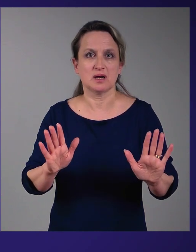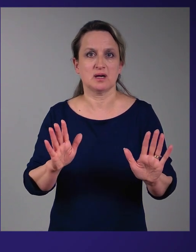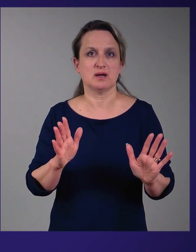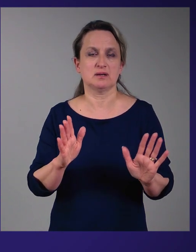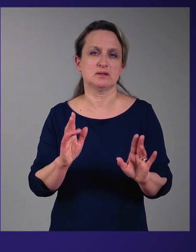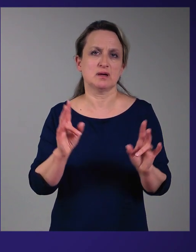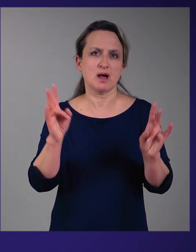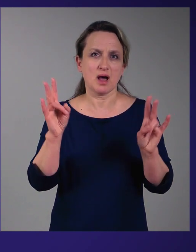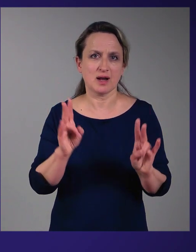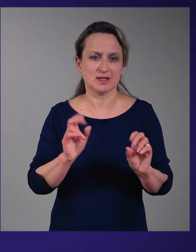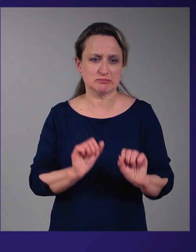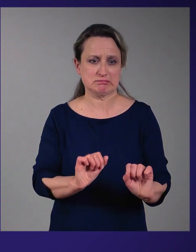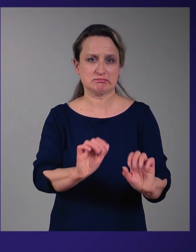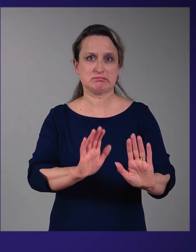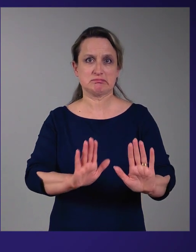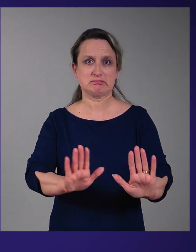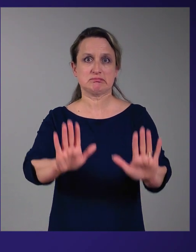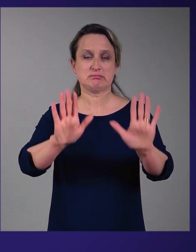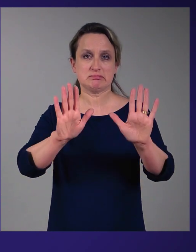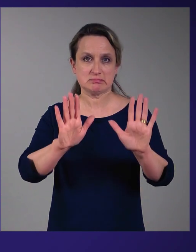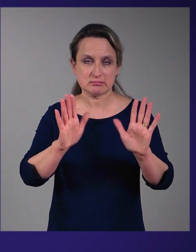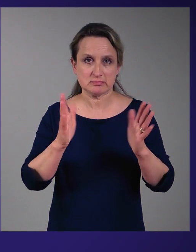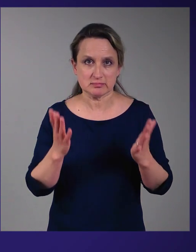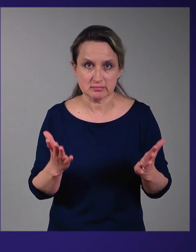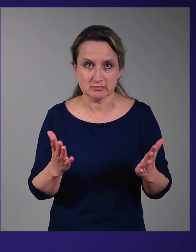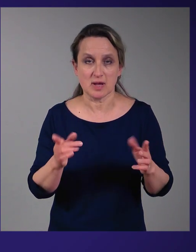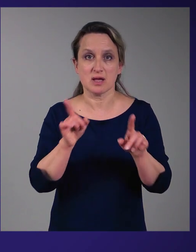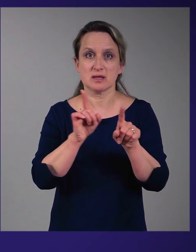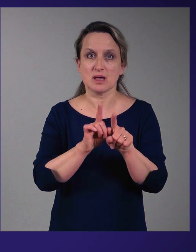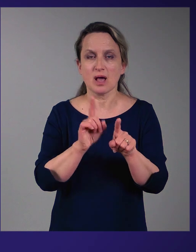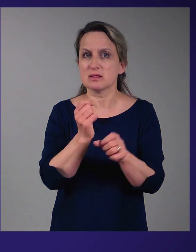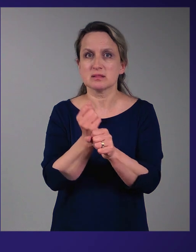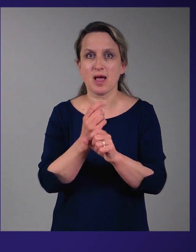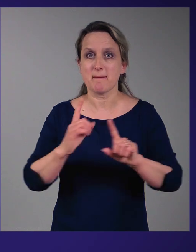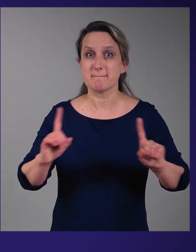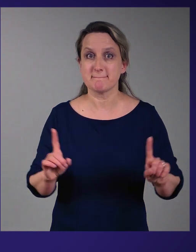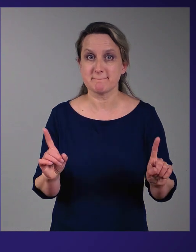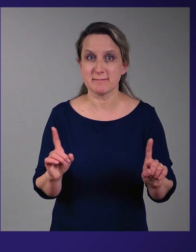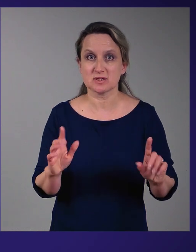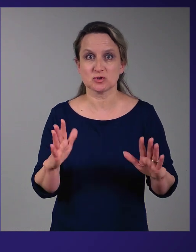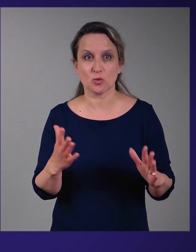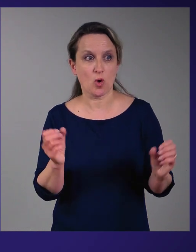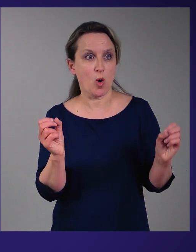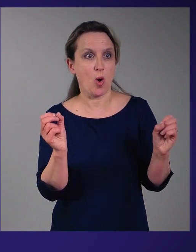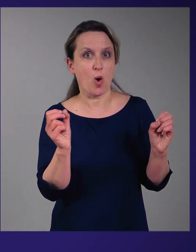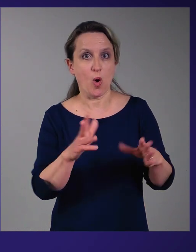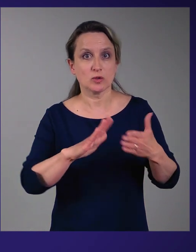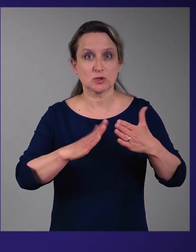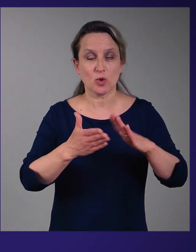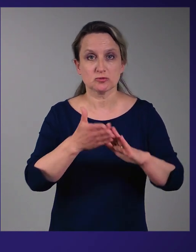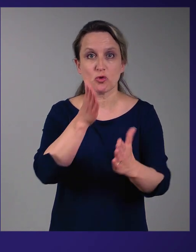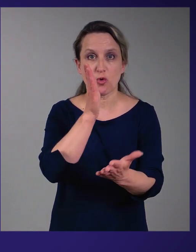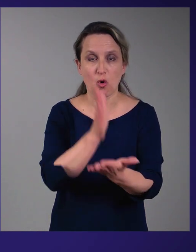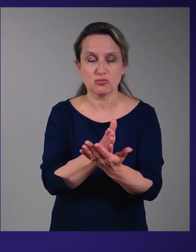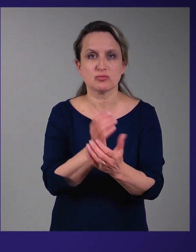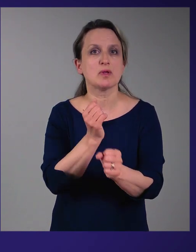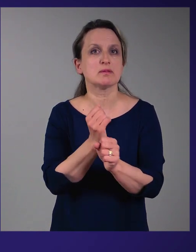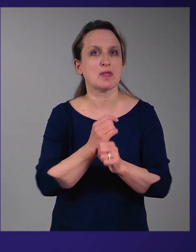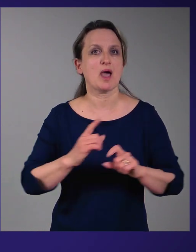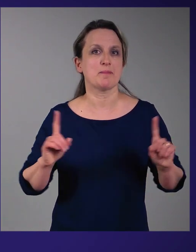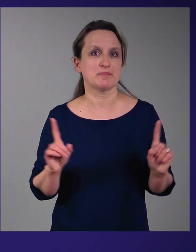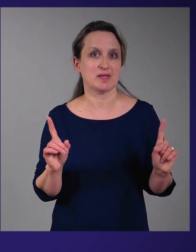õnnetuste ennetamine ning mis teha siis, kui on ohusituatsioon.